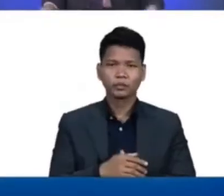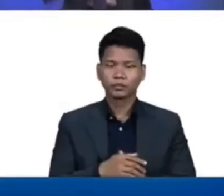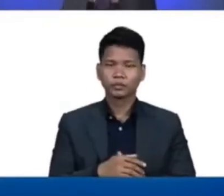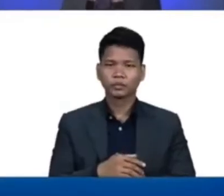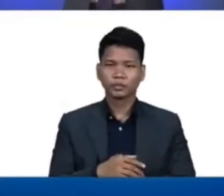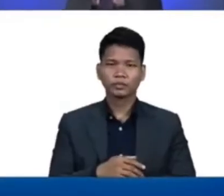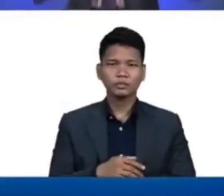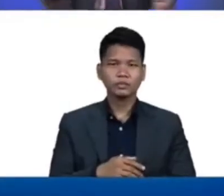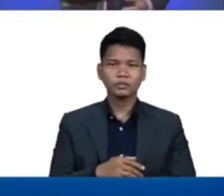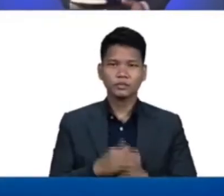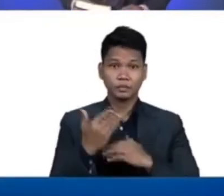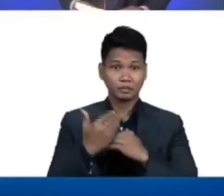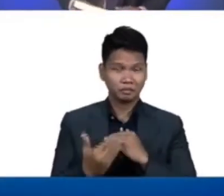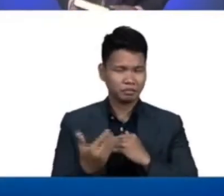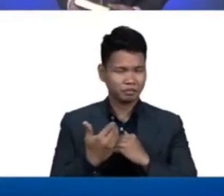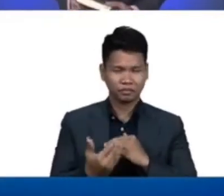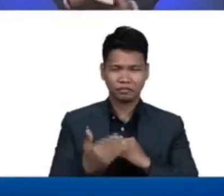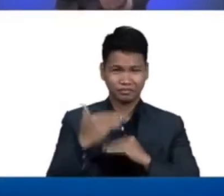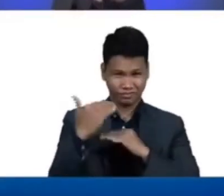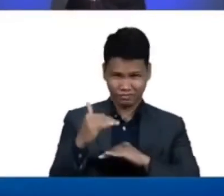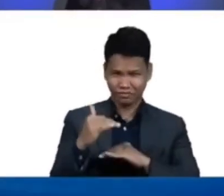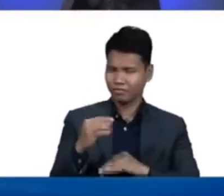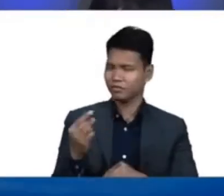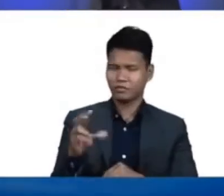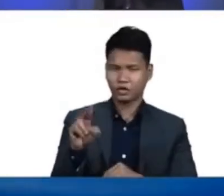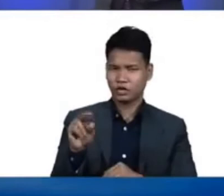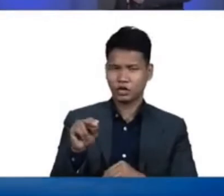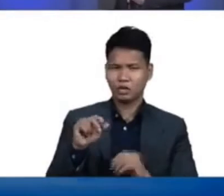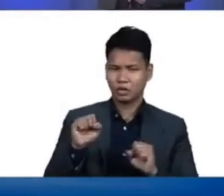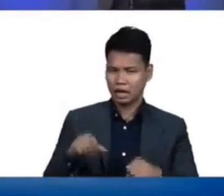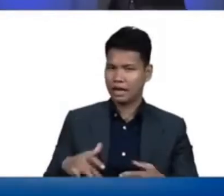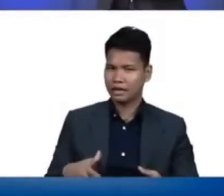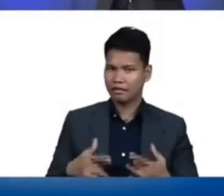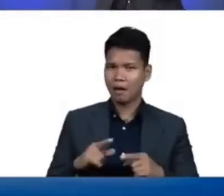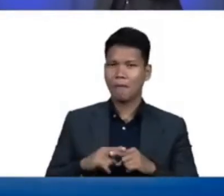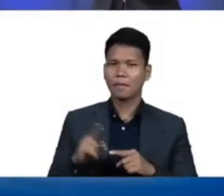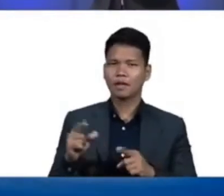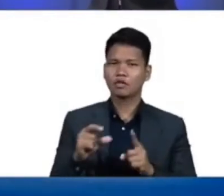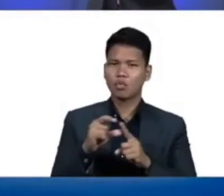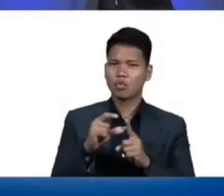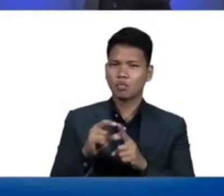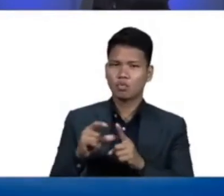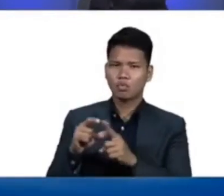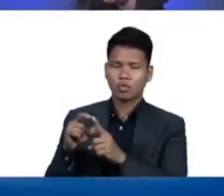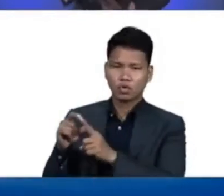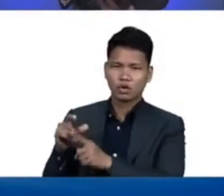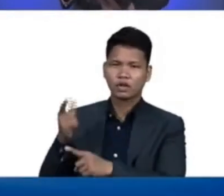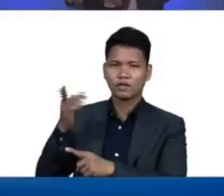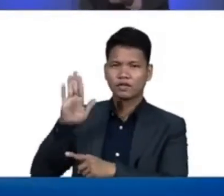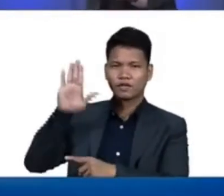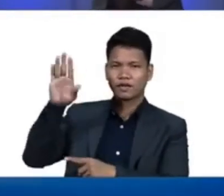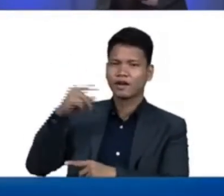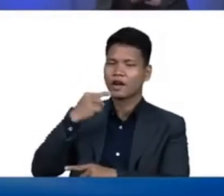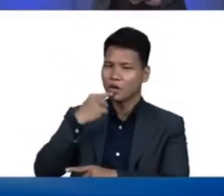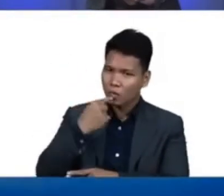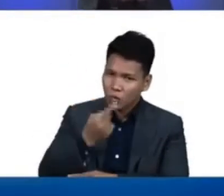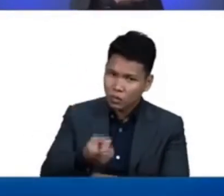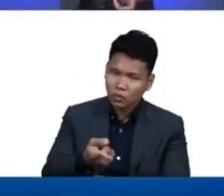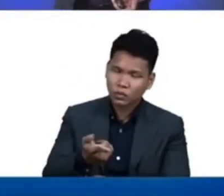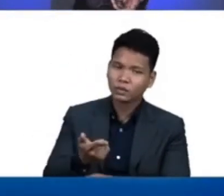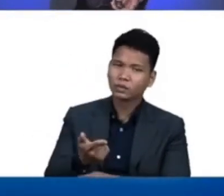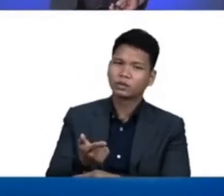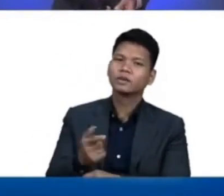pamamagitan ng tinapay lamang but by every word that proceeds out of the mouth of God